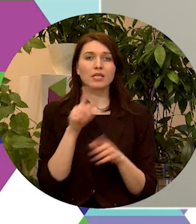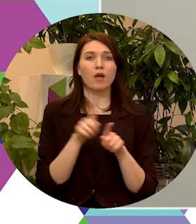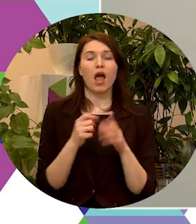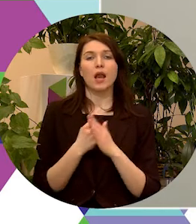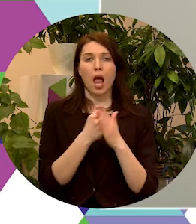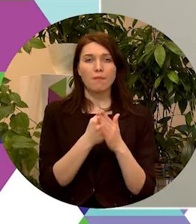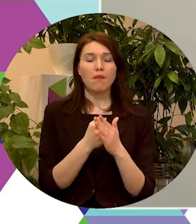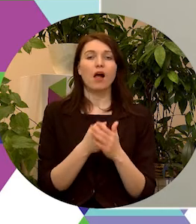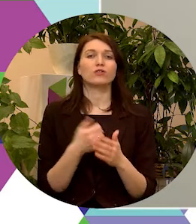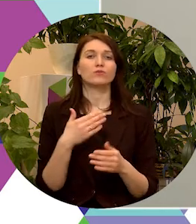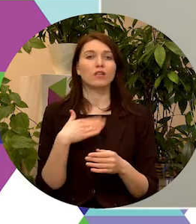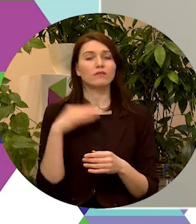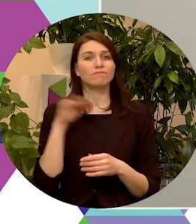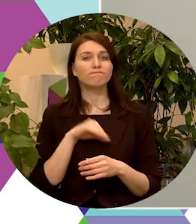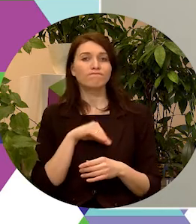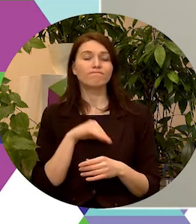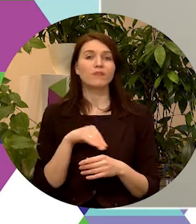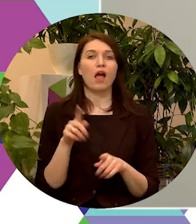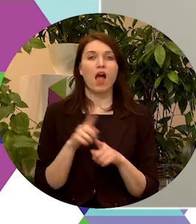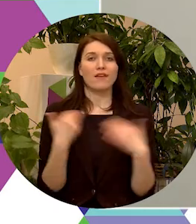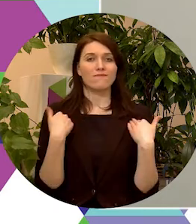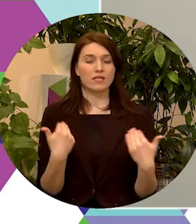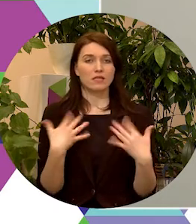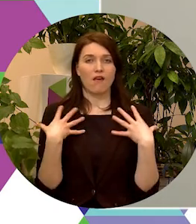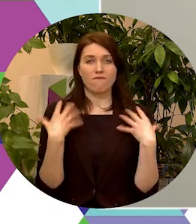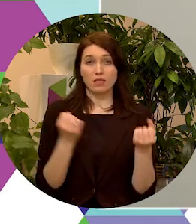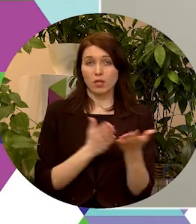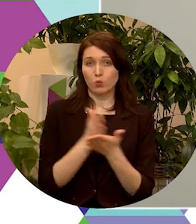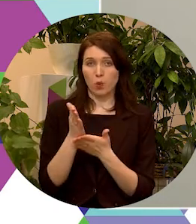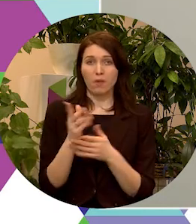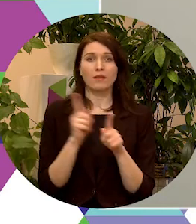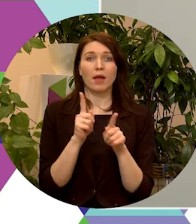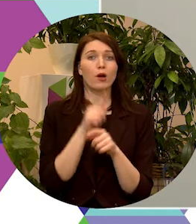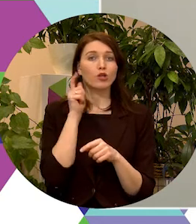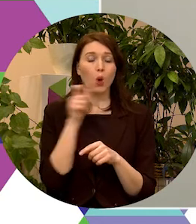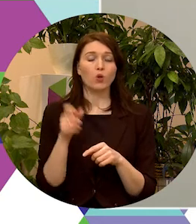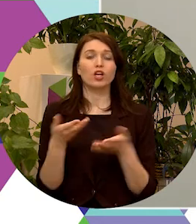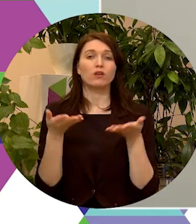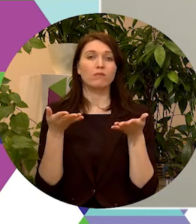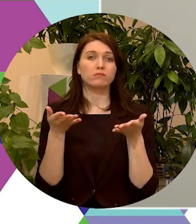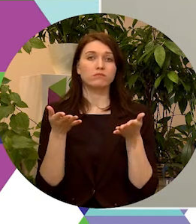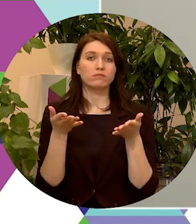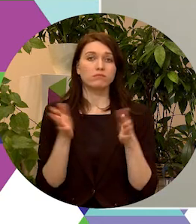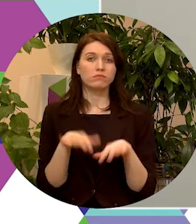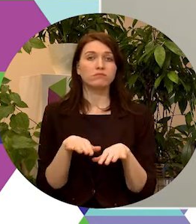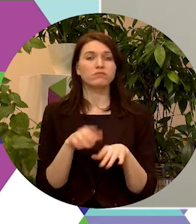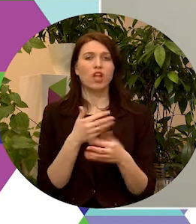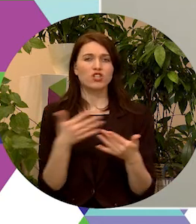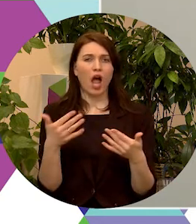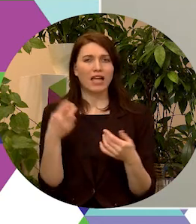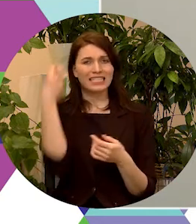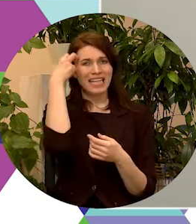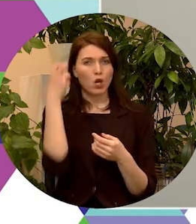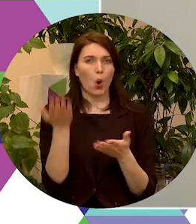garīgās un fiziskās veselības jomā. Tāpat jauniešiem brūpa arī dažādi stereotipi un to